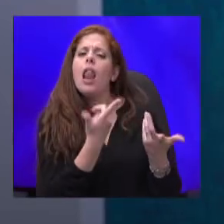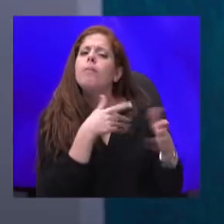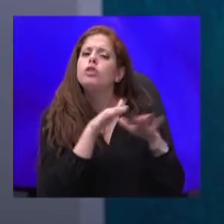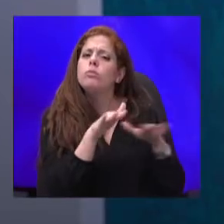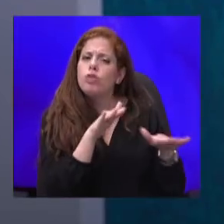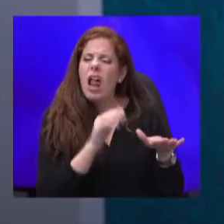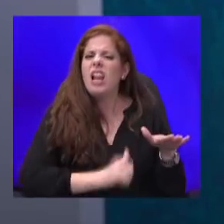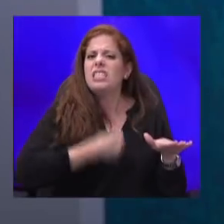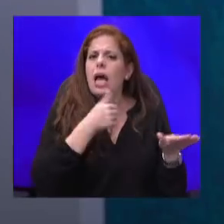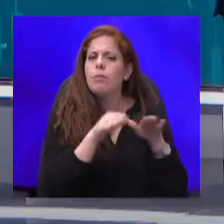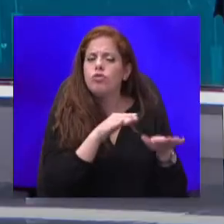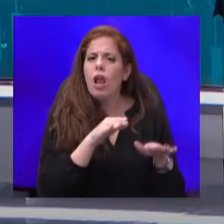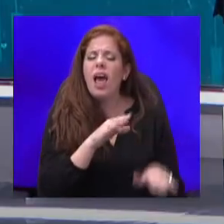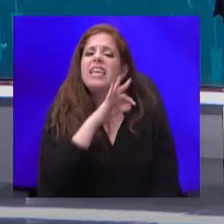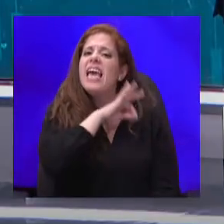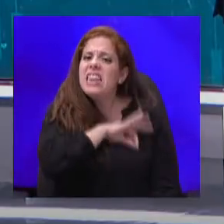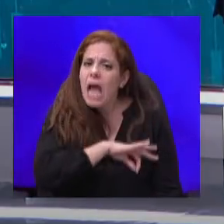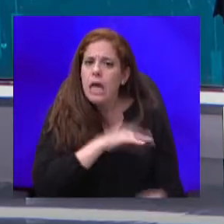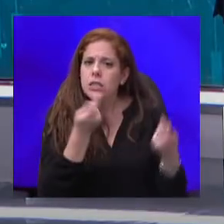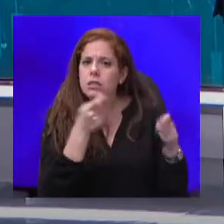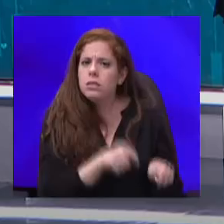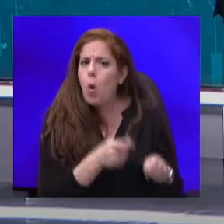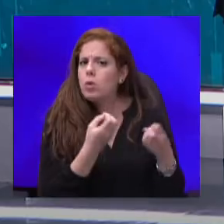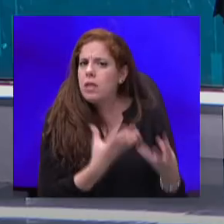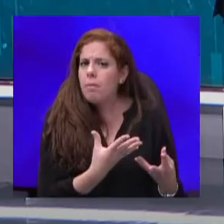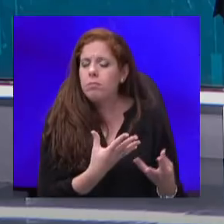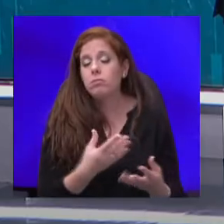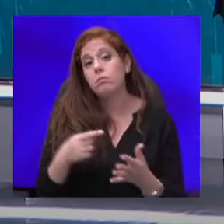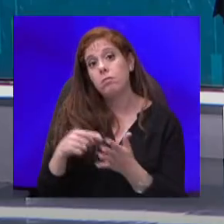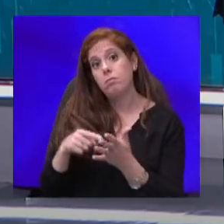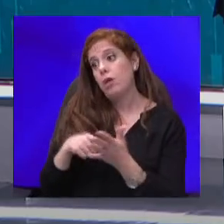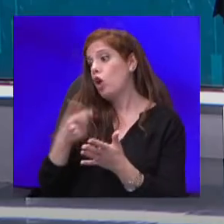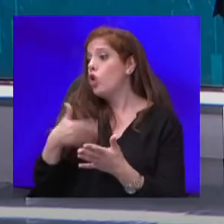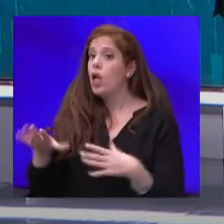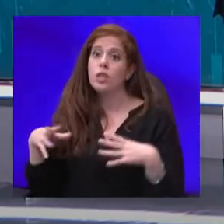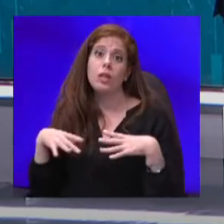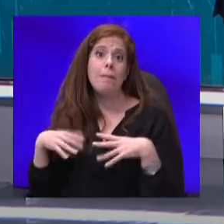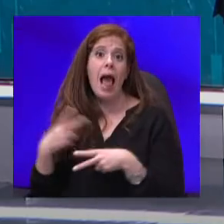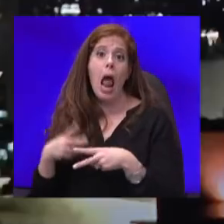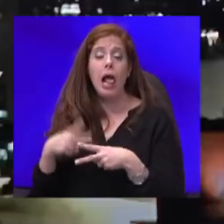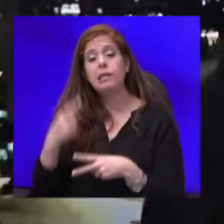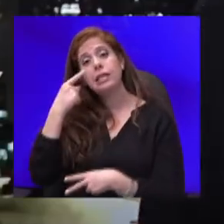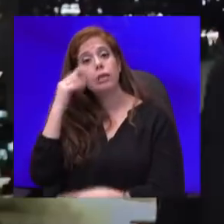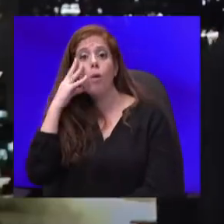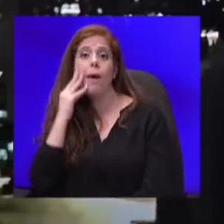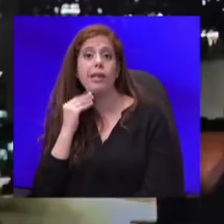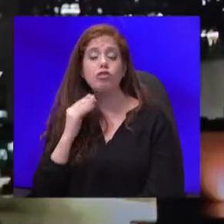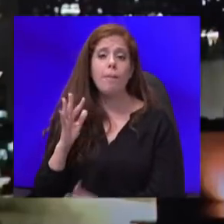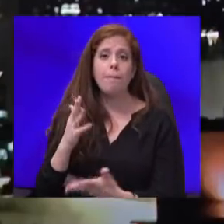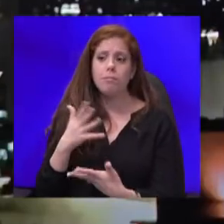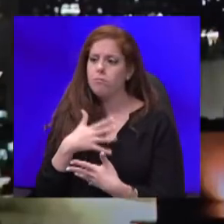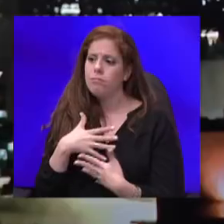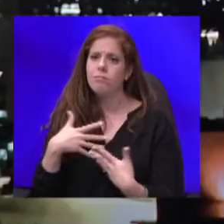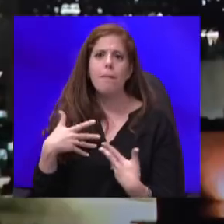אינטרס לעשות דבר כזה? כי לא עוצנו אותם לחלט, הם עדיין עובדים, אז כנראה שהם לא מרגישים, מה שמרגישים, ארבעים אלף איש שקופים,